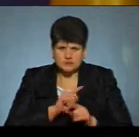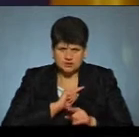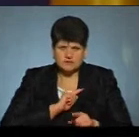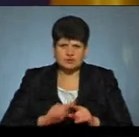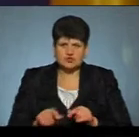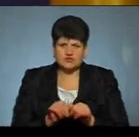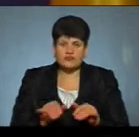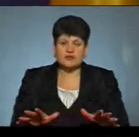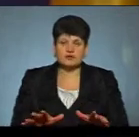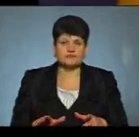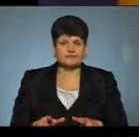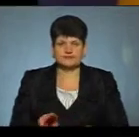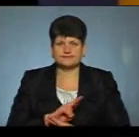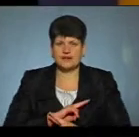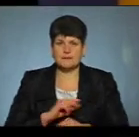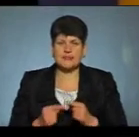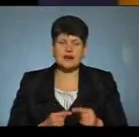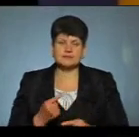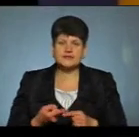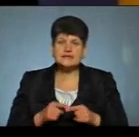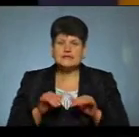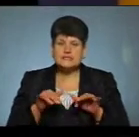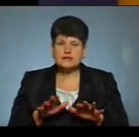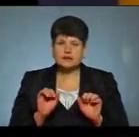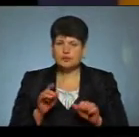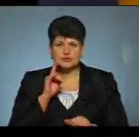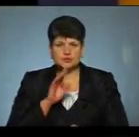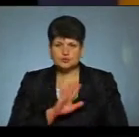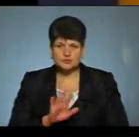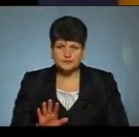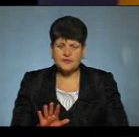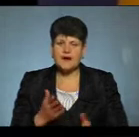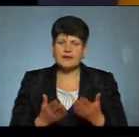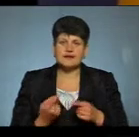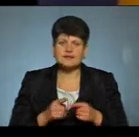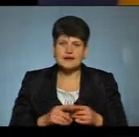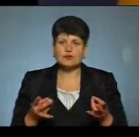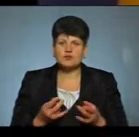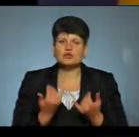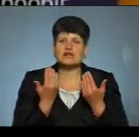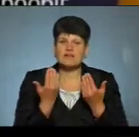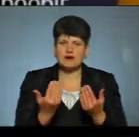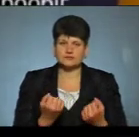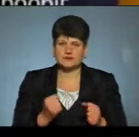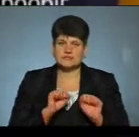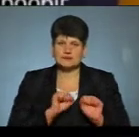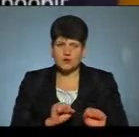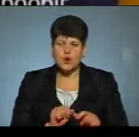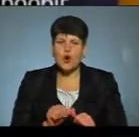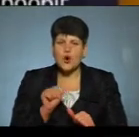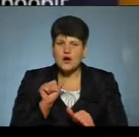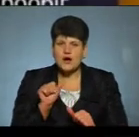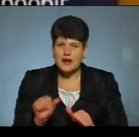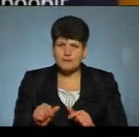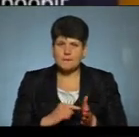фатальними наслідками. Ці заходи можуть бути незручними, але це необхідно для вашої безпеки. Окремо підкреслю, ми